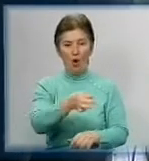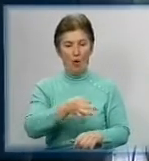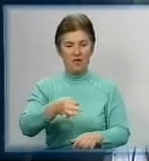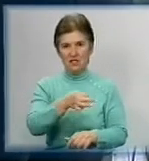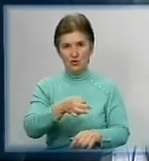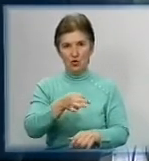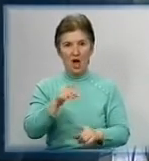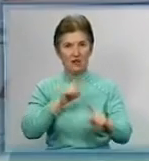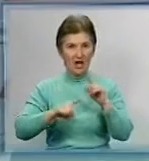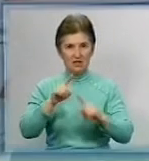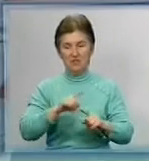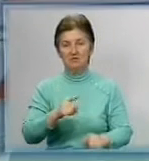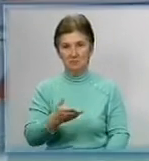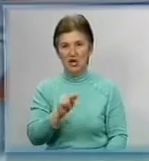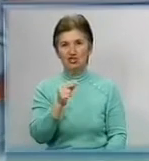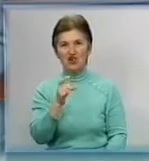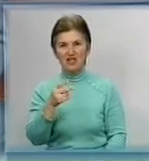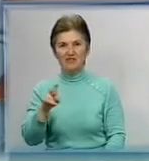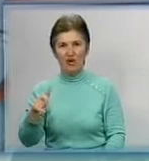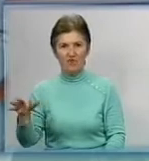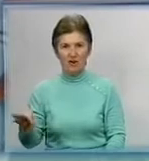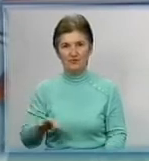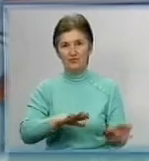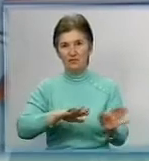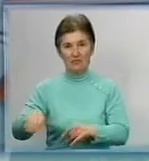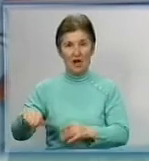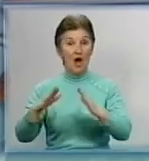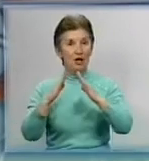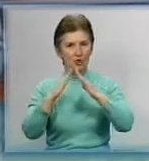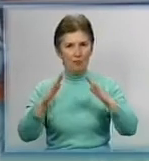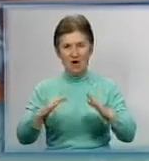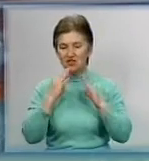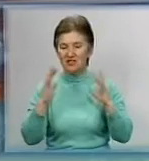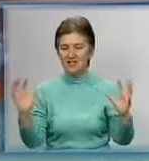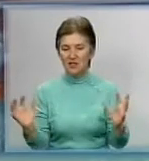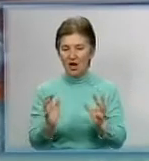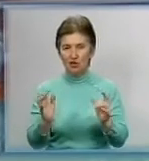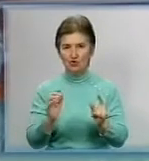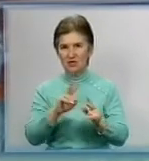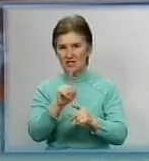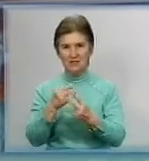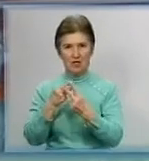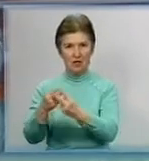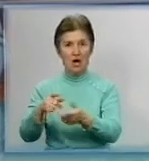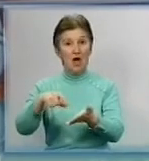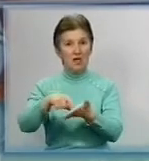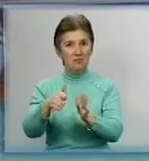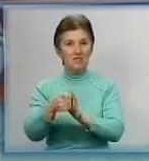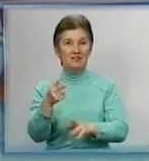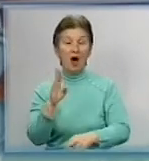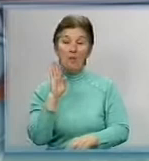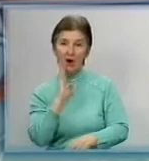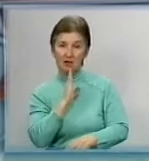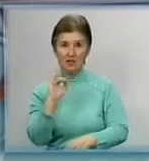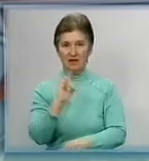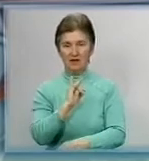Олександра Олександровича. Домашній затишок за ґратами у Кіровоградському слідчому ізоляторі вперше відкрилась кімната для матері і дитини.